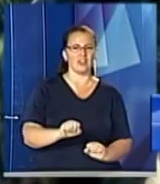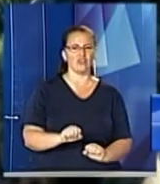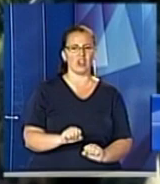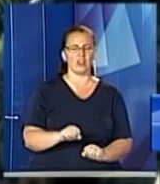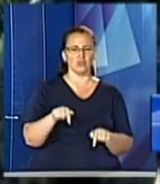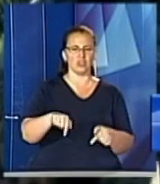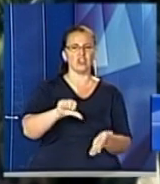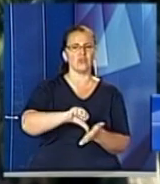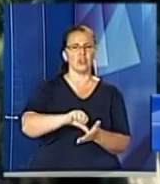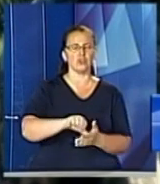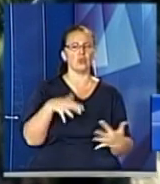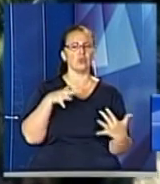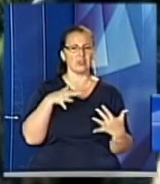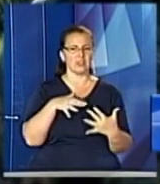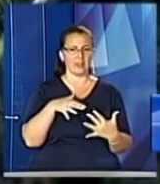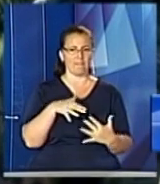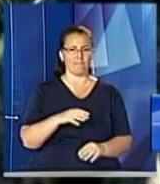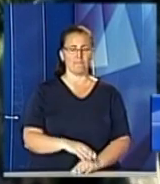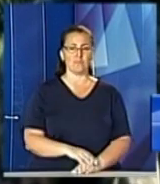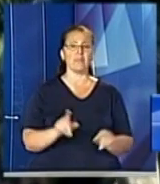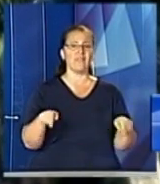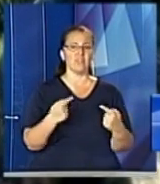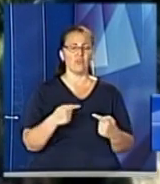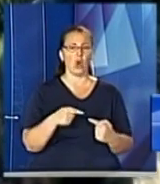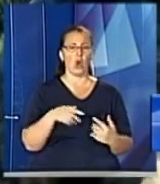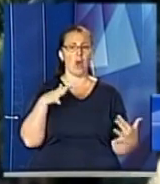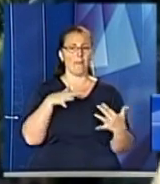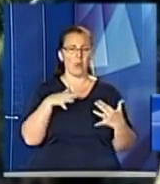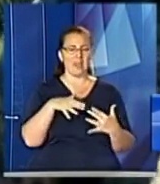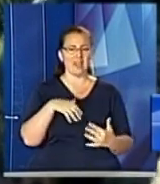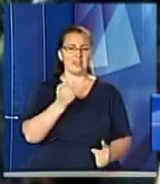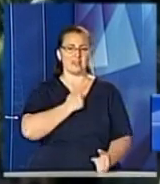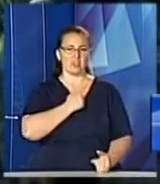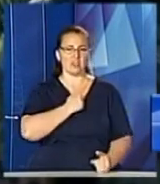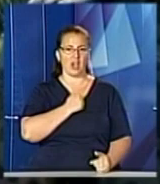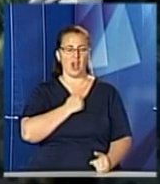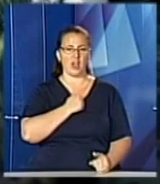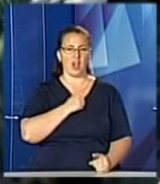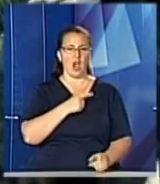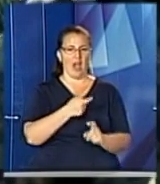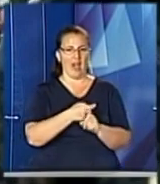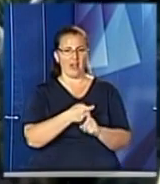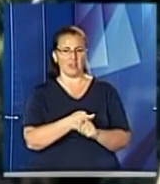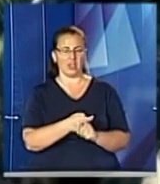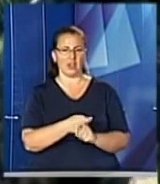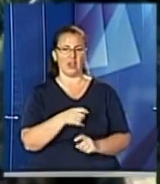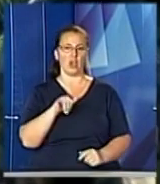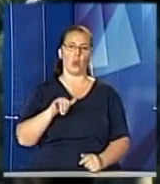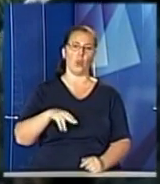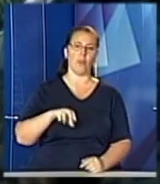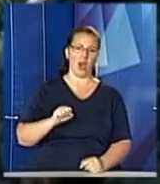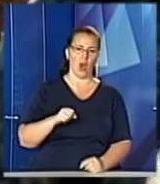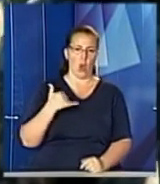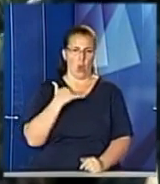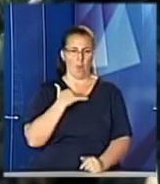бій з бійцями УПА. Ми, тобто, бійці Вермахту, тобто, спорядження в мене бійця